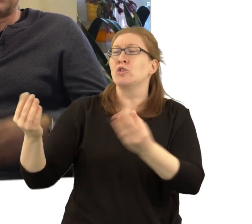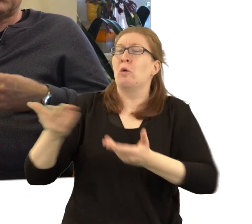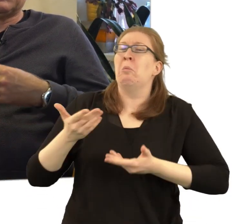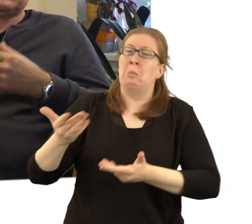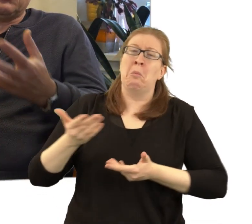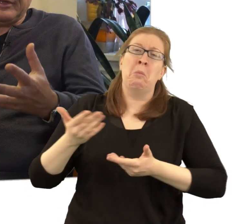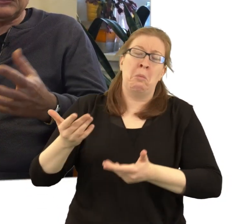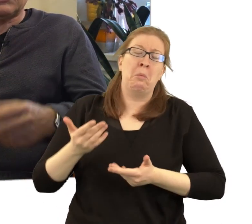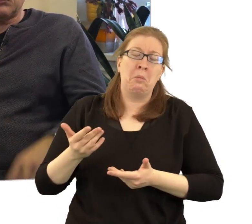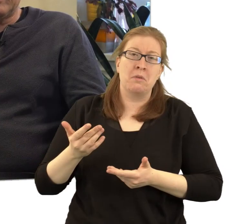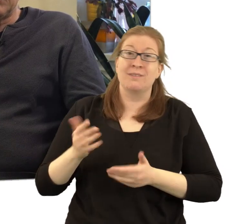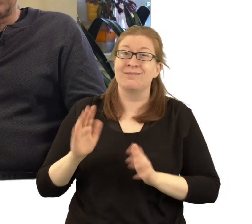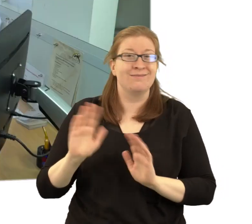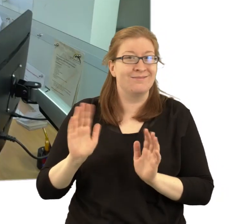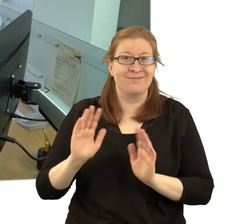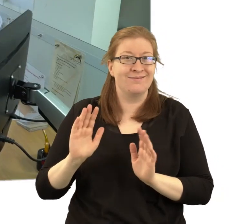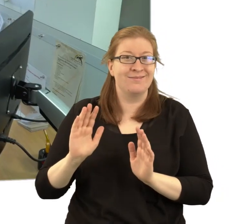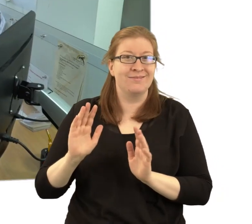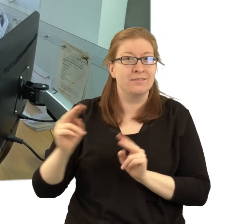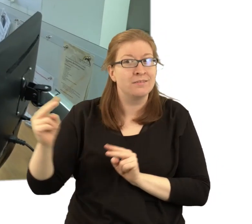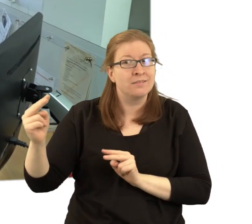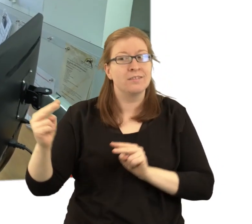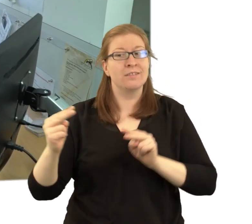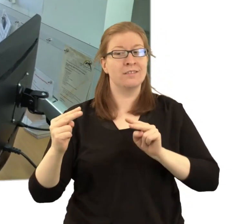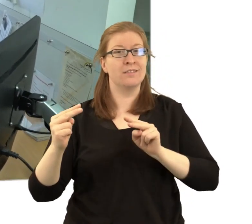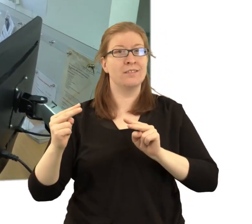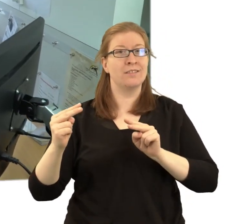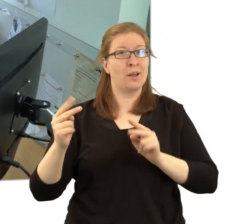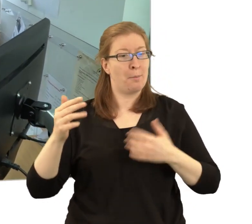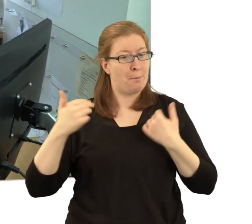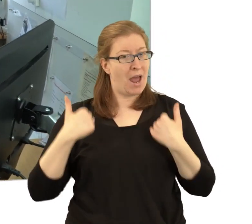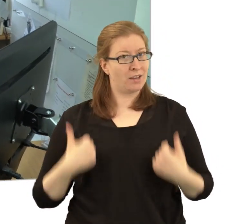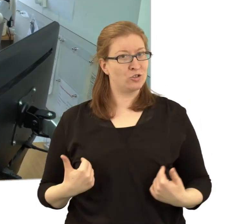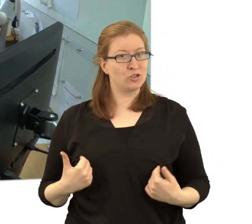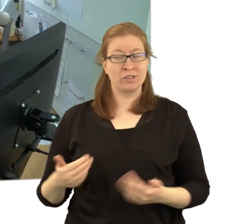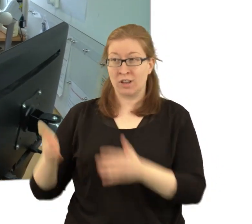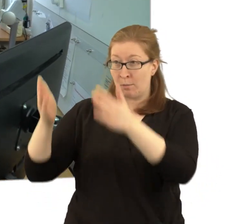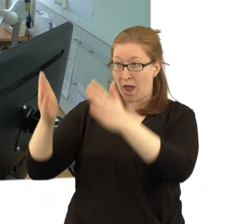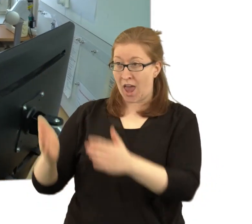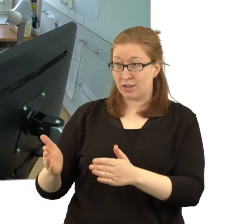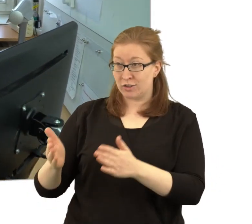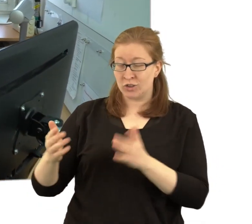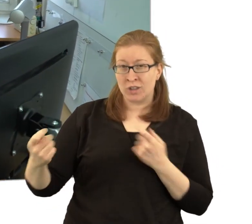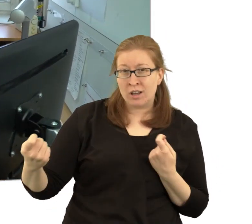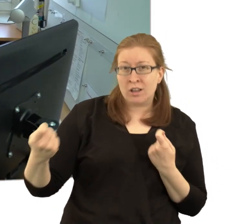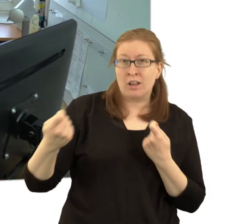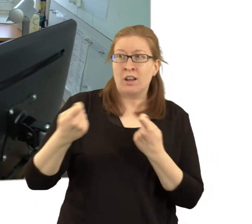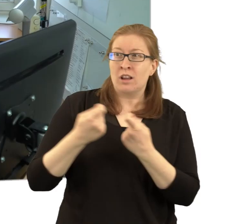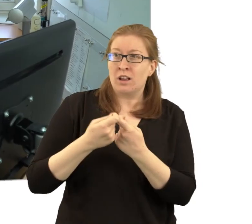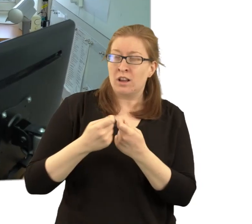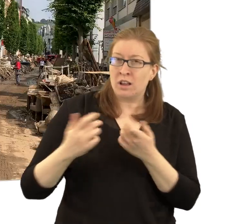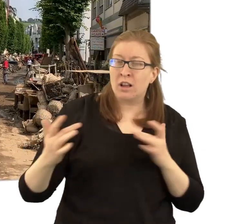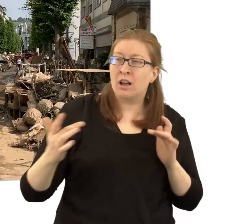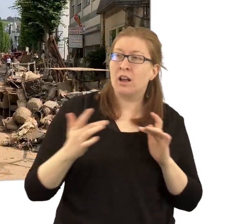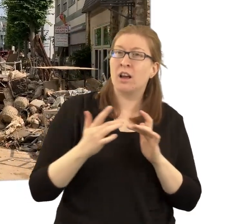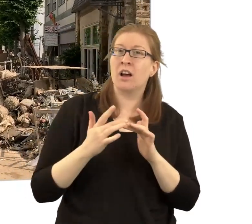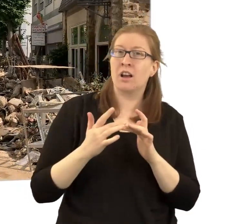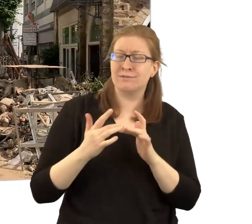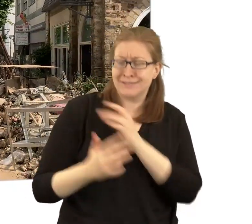sondern von Mensch zu Mensch einen Kontakt suchen, der sie in ihrer Situation wohlwollend begleitet.